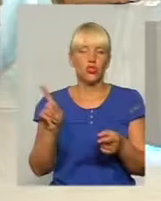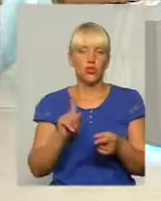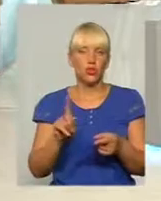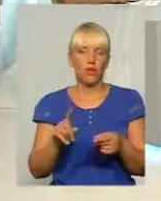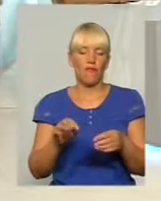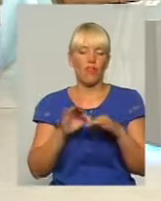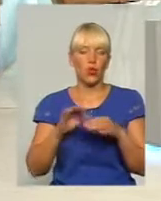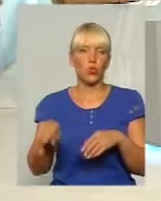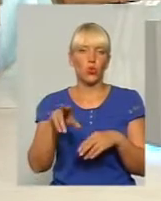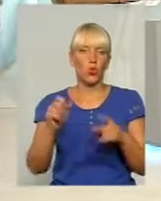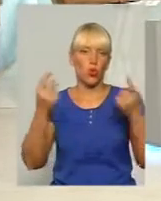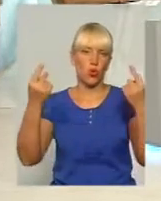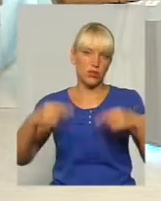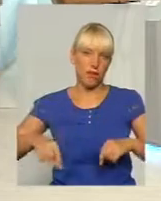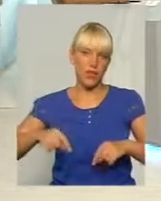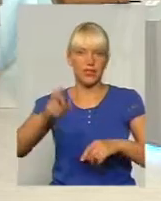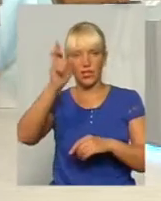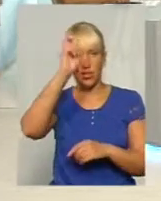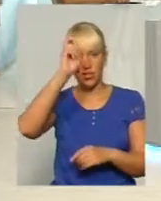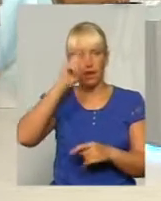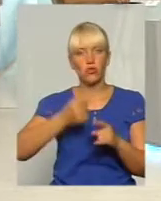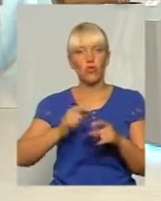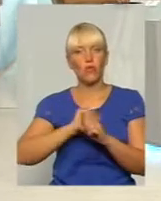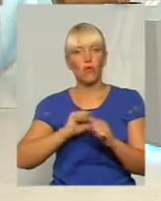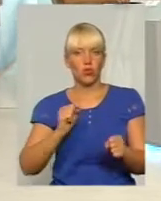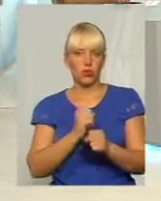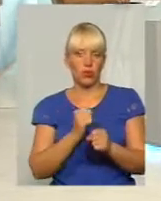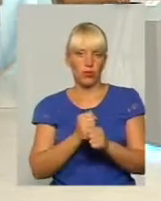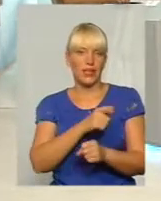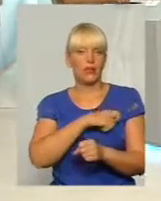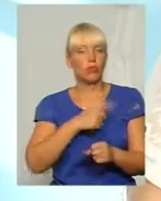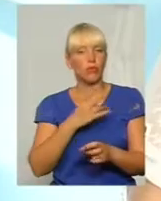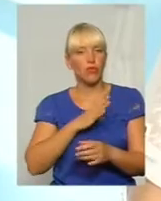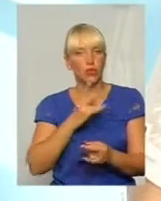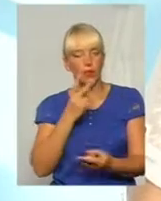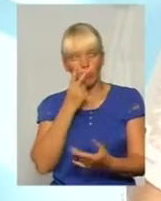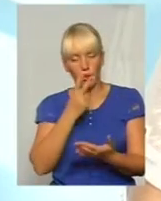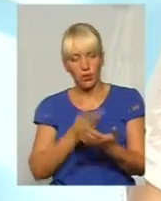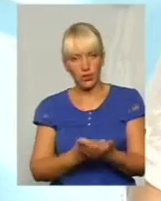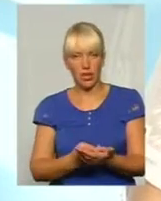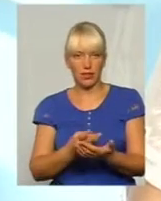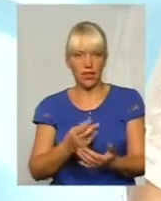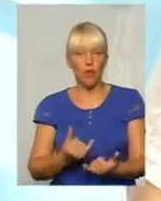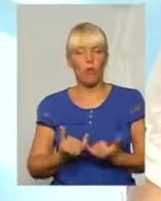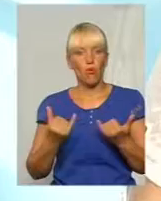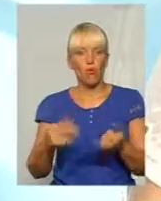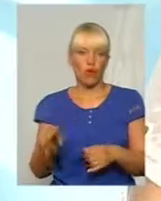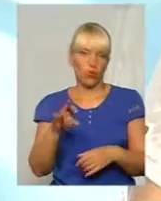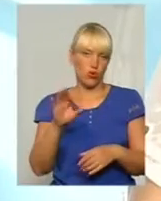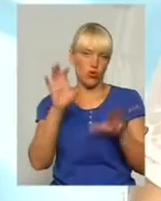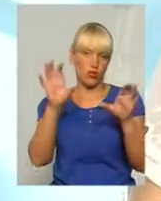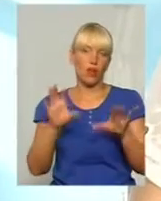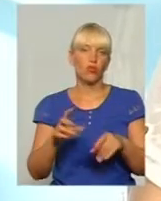держав. Тому що це не можна робити. Депутатський корпус повинен демонструвати повагу до закону, тому що, власне кажучи, вони ж і